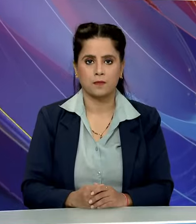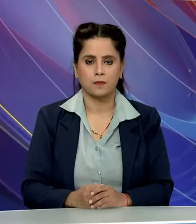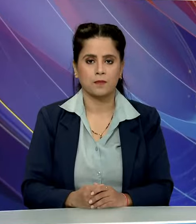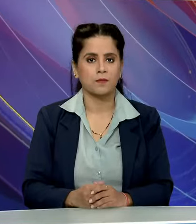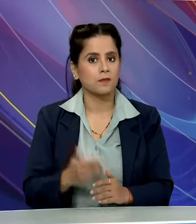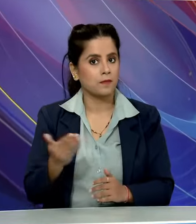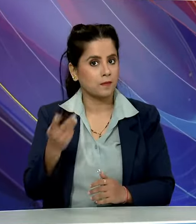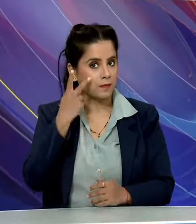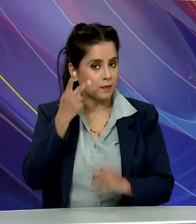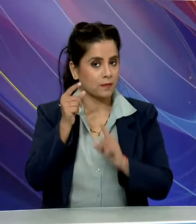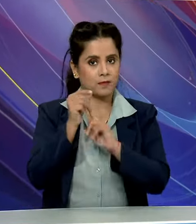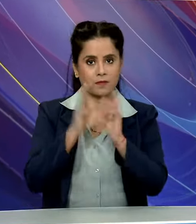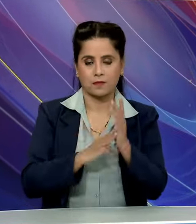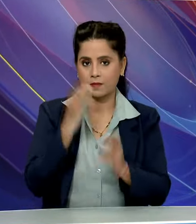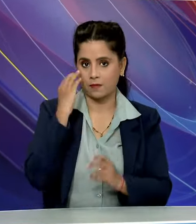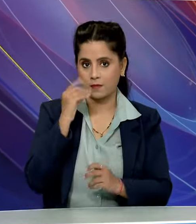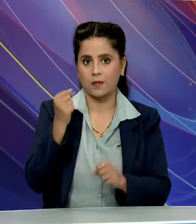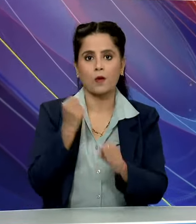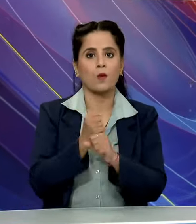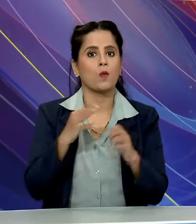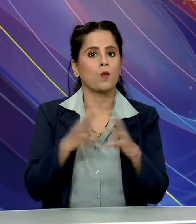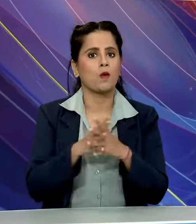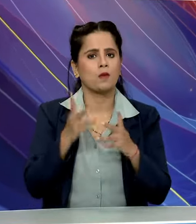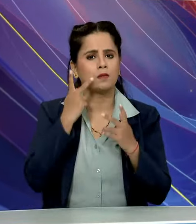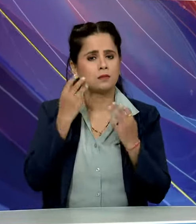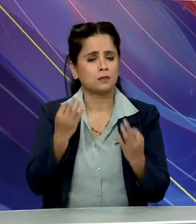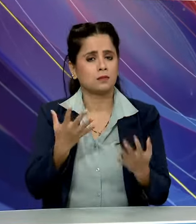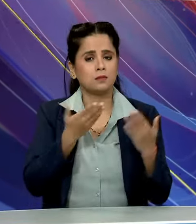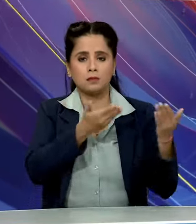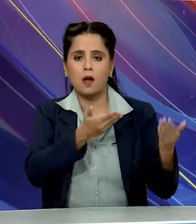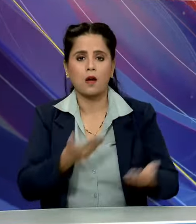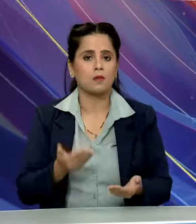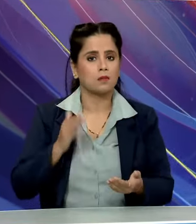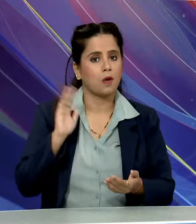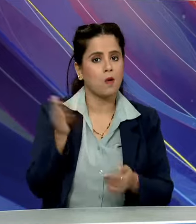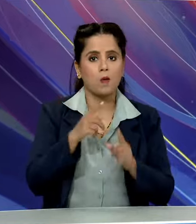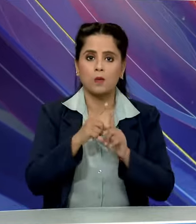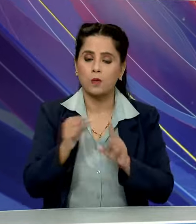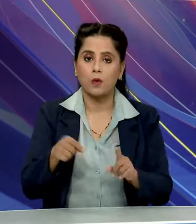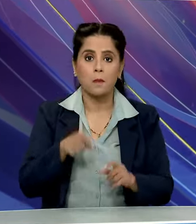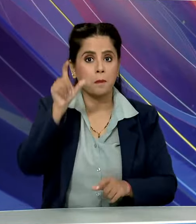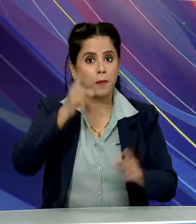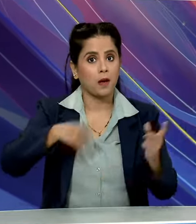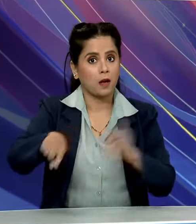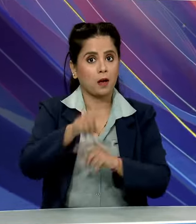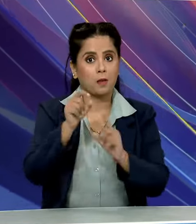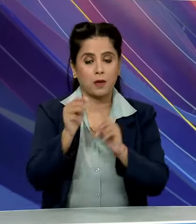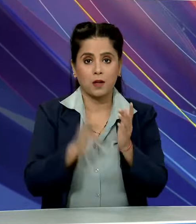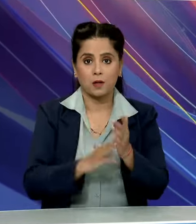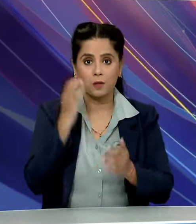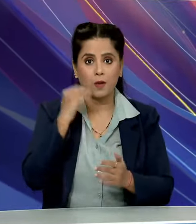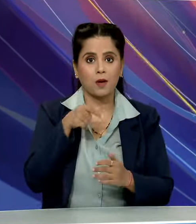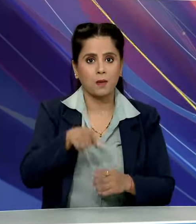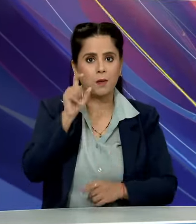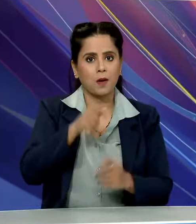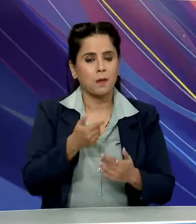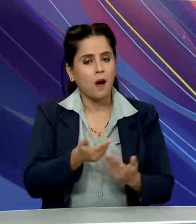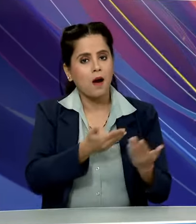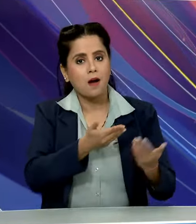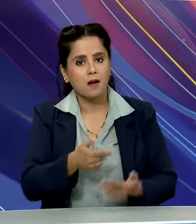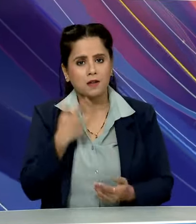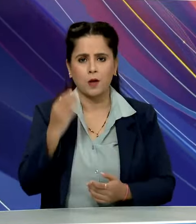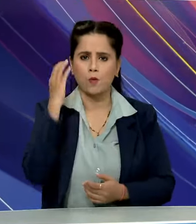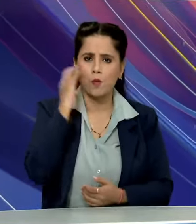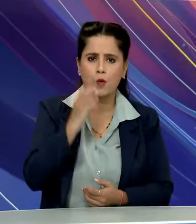वहें प्रधान मंत्री मोदी का ग्वालियर में शांदार स्वागत किया गया लोगों ने प्रधान मंत्री मोदी का अभिनंदन करते हुए